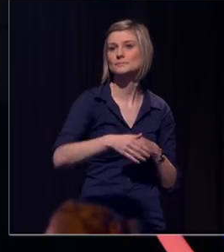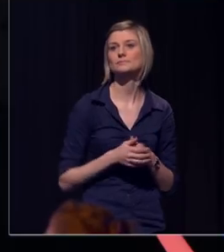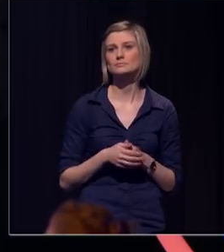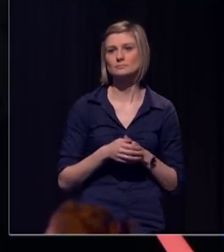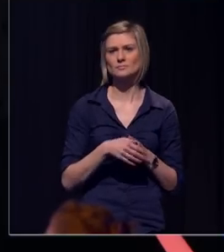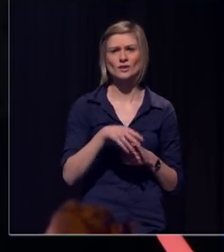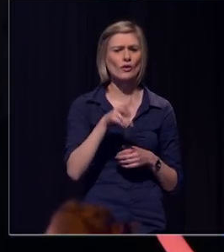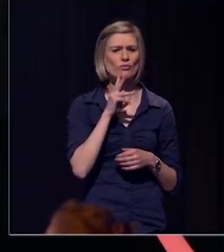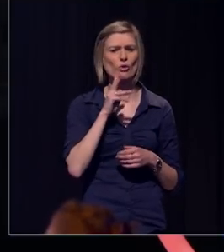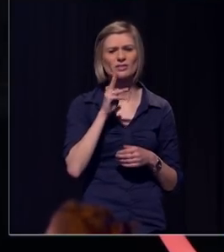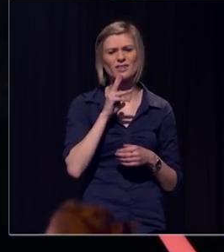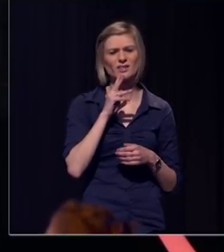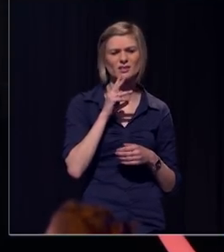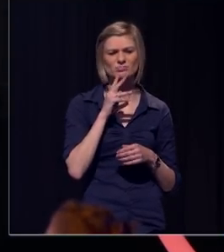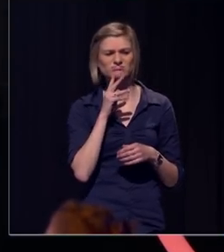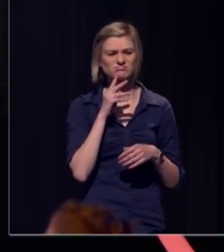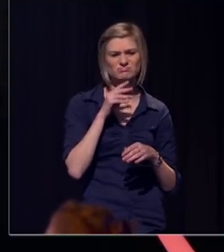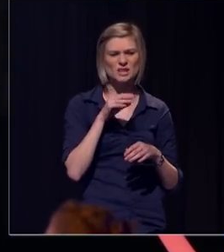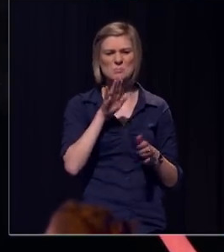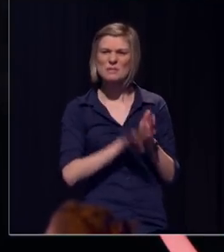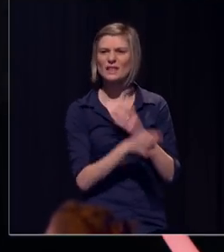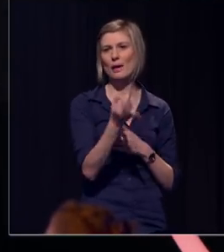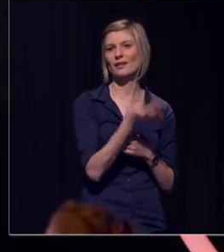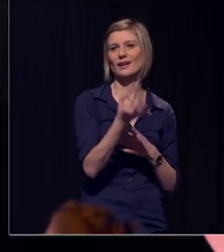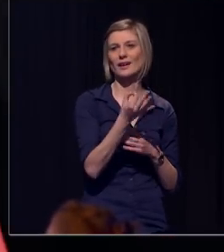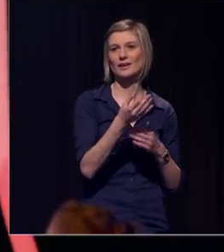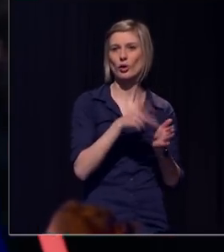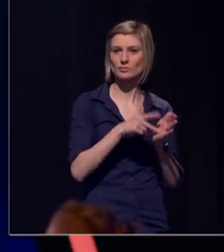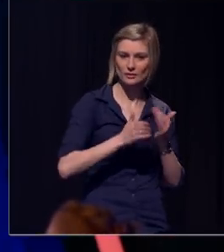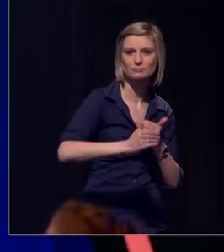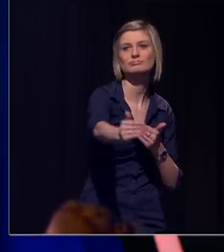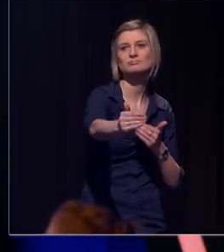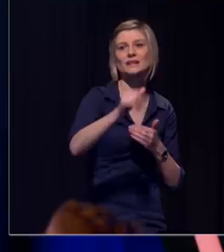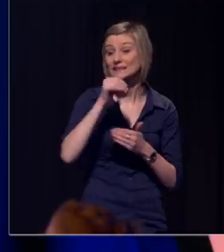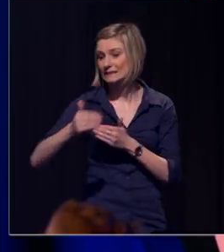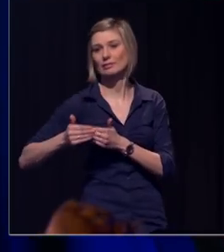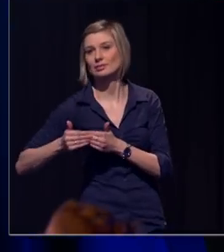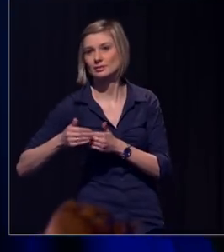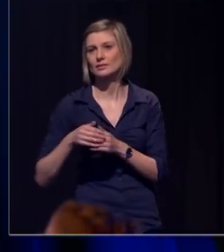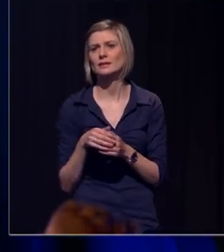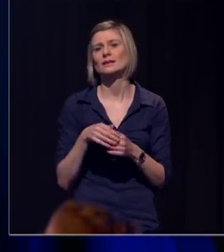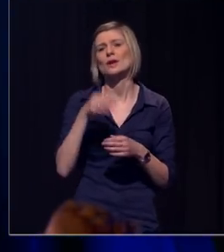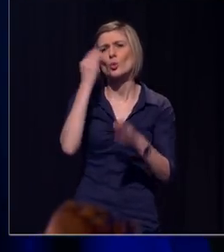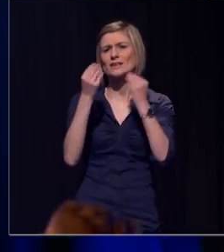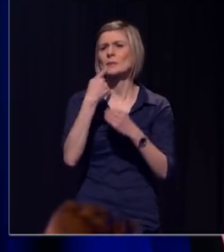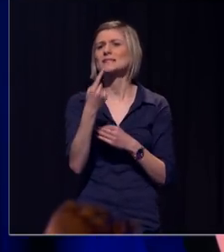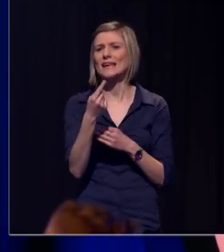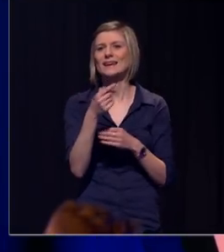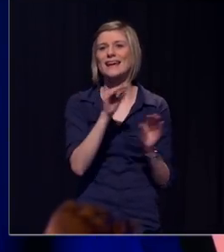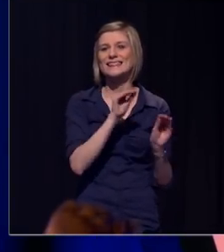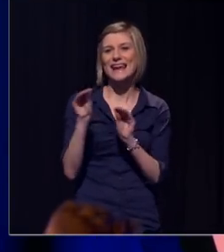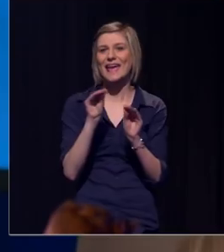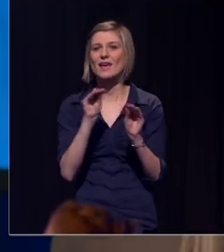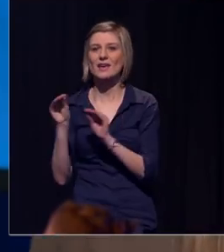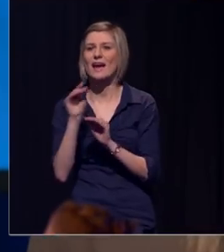waardevol zijn op lange termijn dan dat ze zich nu aanbieden. Dat heeft in de wetenschap noemen wij dat delay discounting. Delay discounting